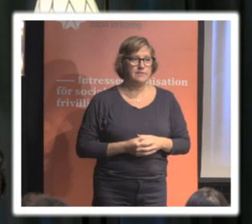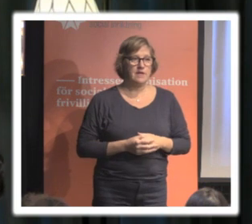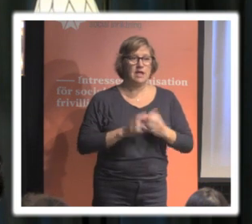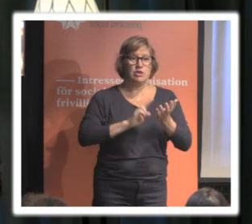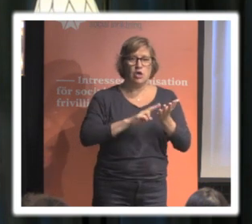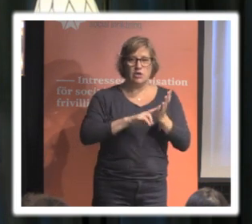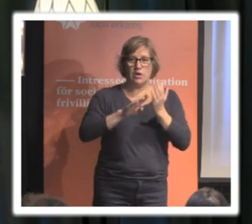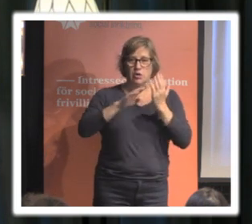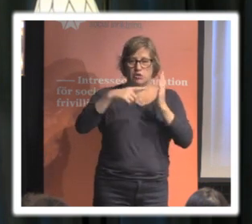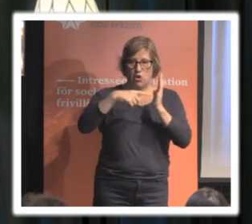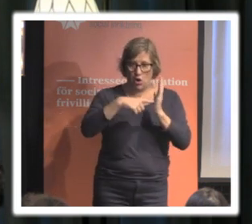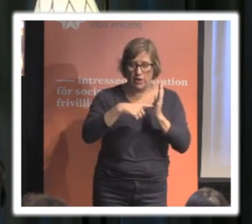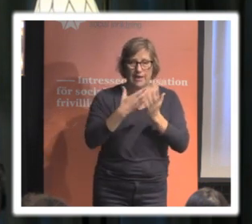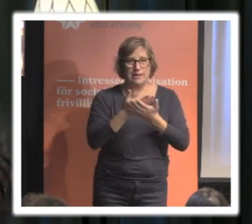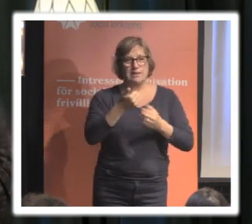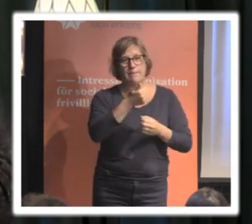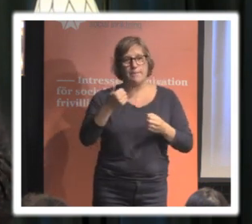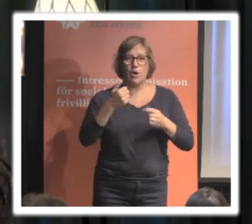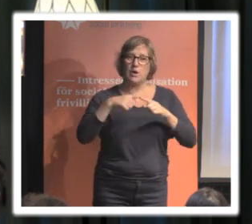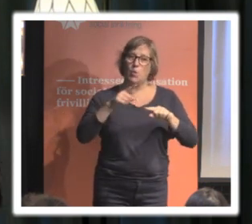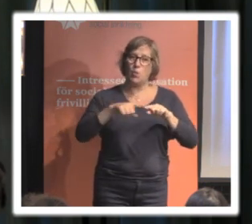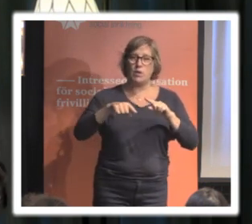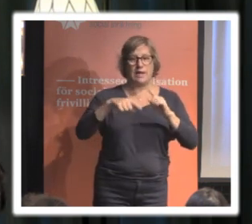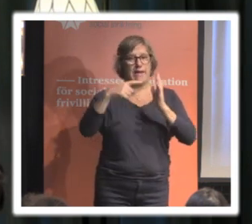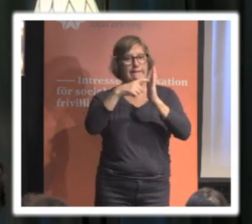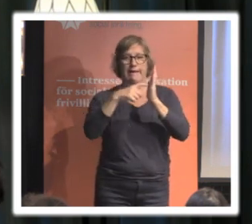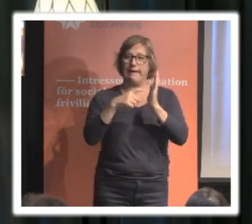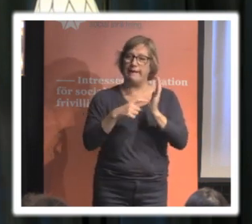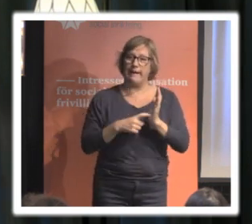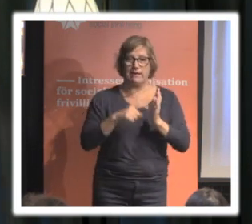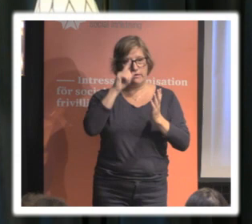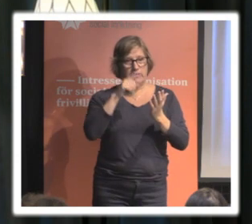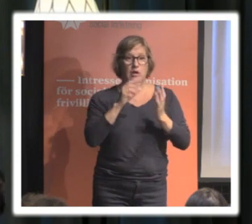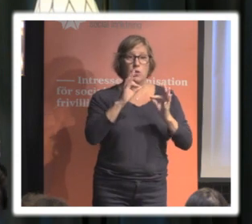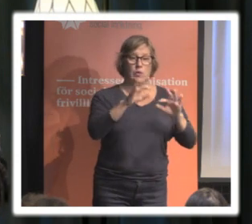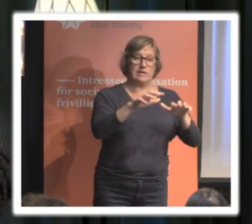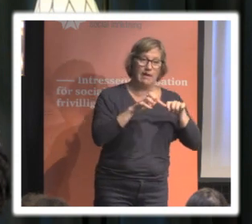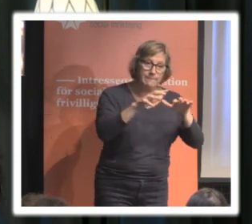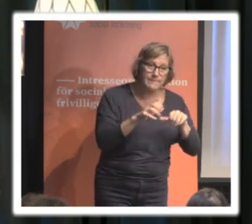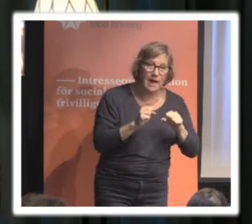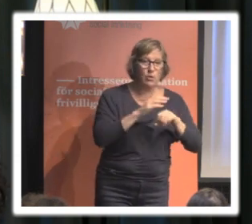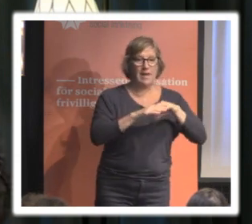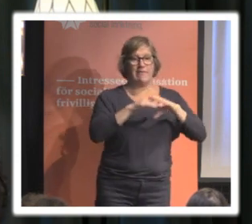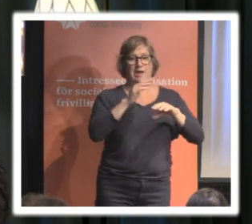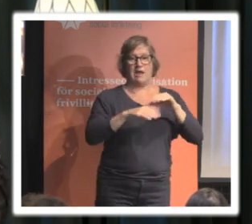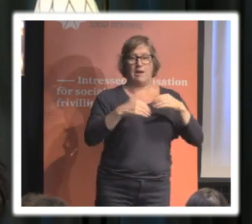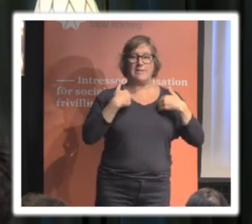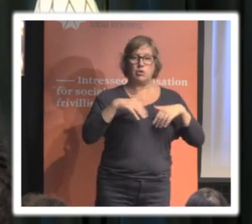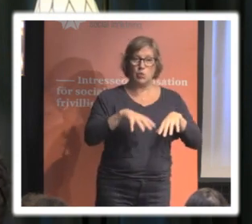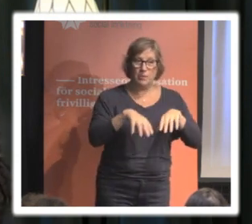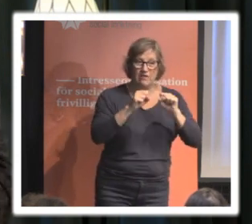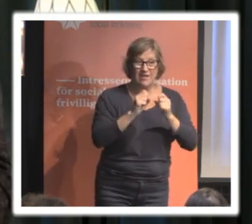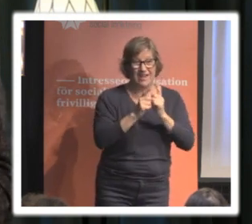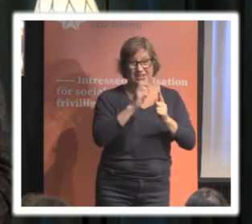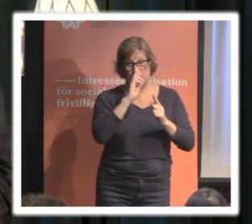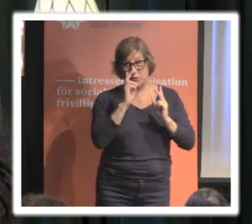Dataskyddslagstiftningen är inte bara ett antal processuella regler för insamling och behandling av personuppgifter, även om det kan se ut så när